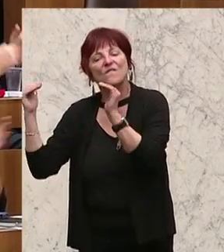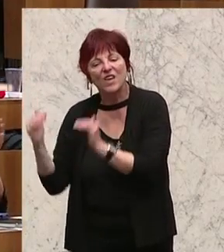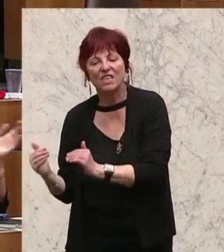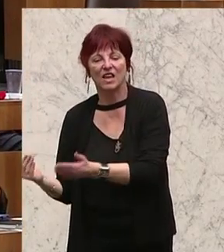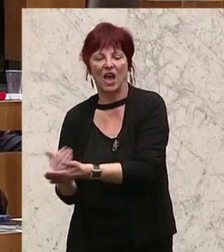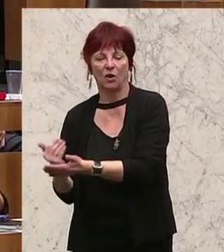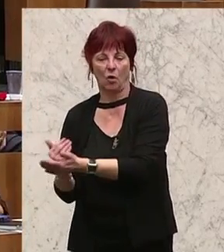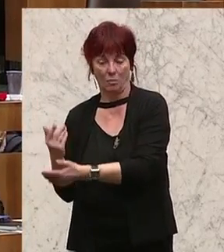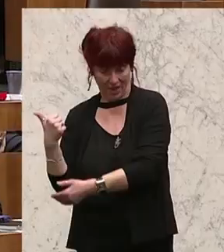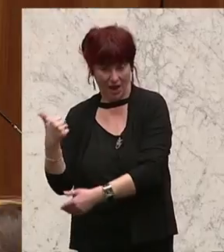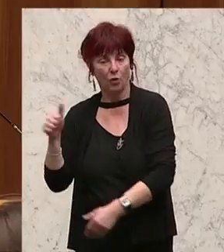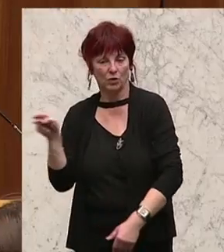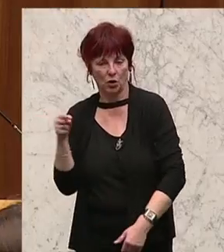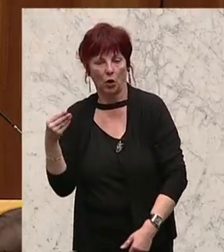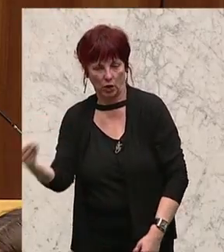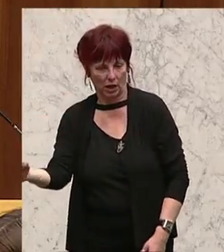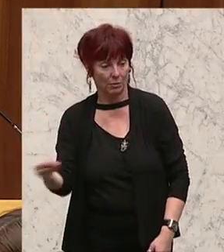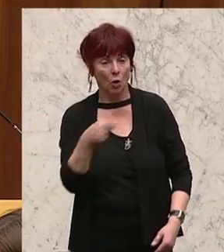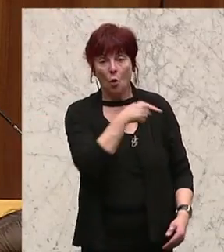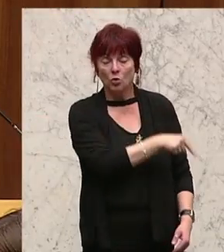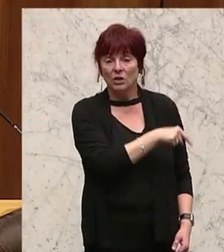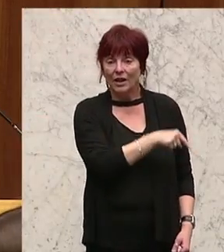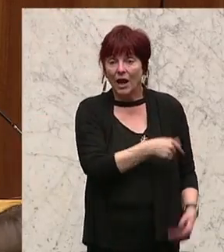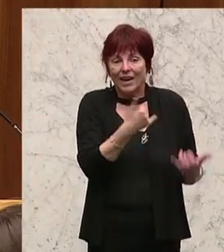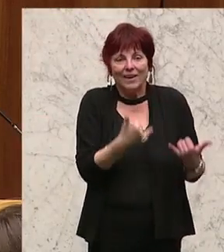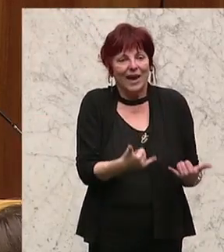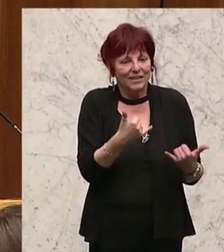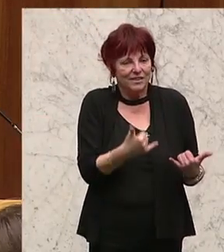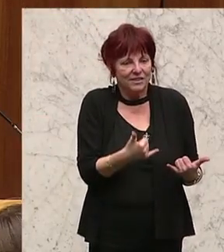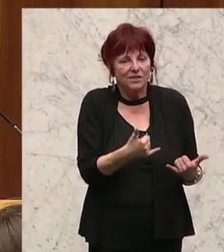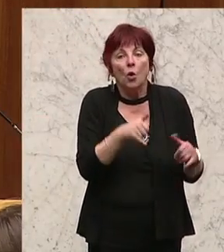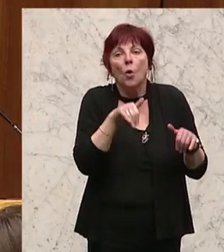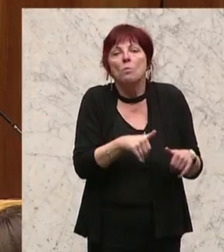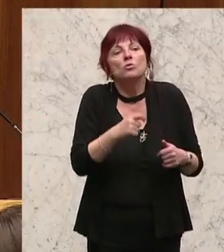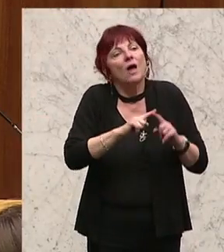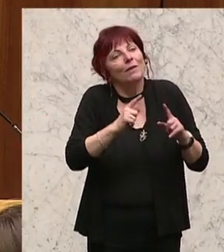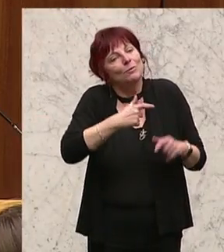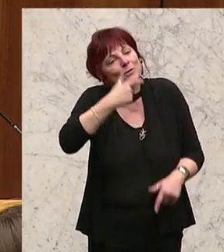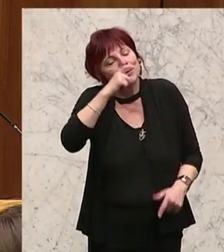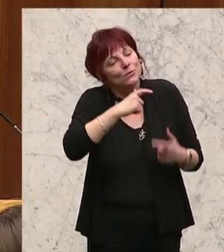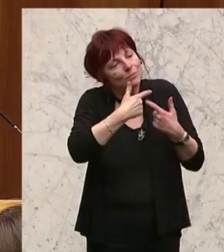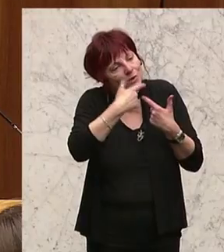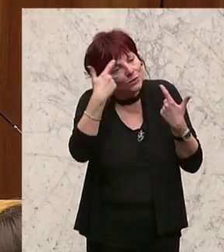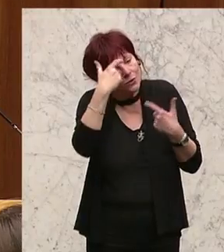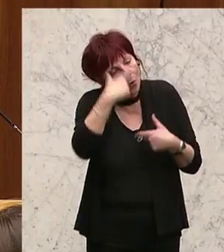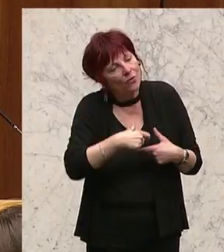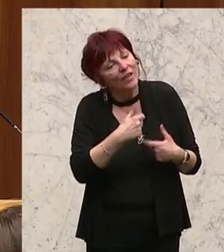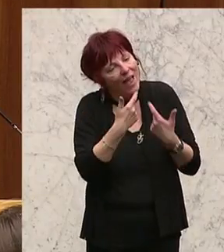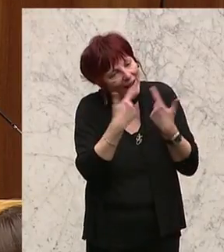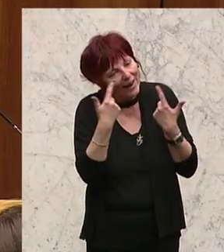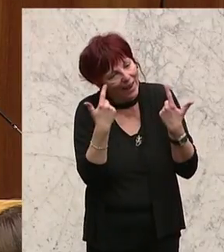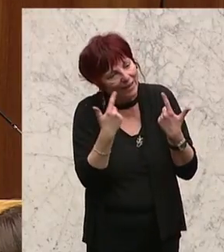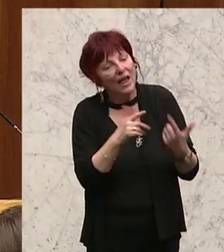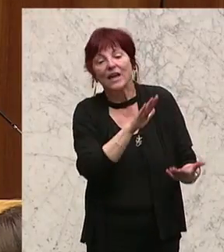haben. Jetzt muss mir man wirklich jemanden erklären, und da kann man hier draußen rhetorisch brillieren und alles gutheißen und verteidigen. Es bleibt das, was es